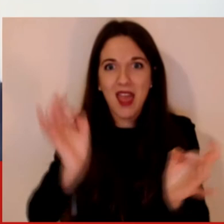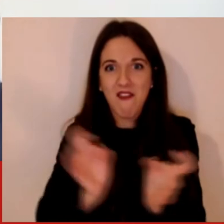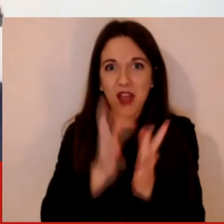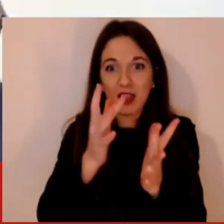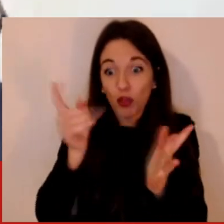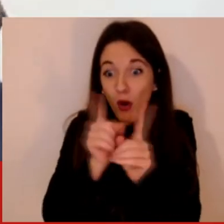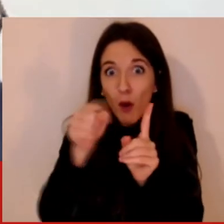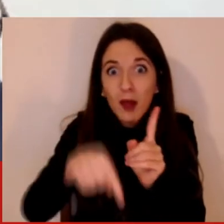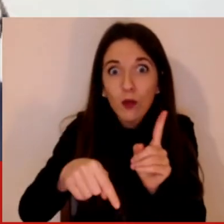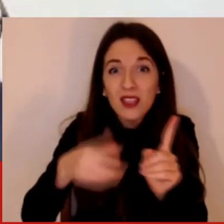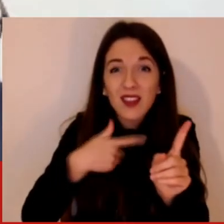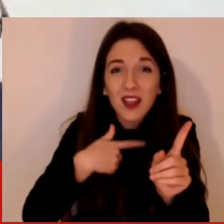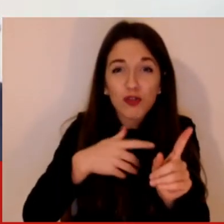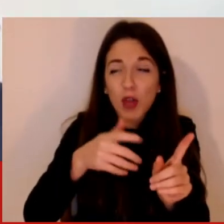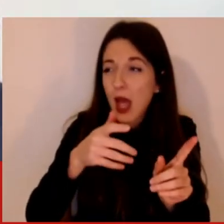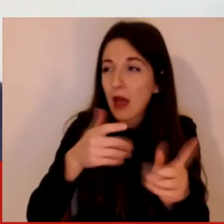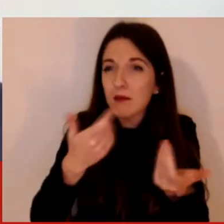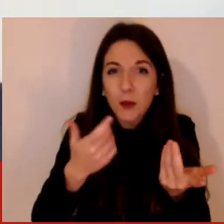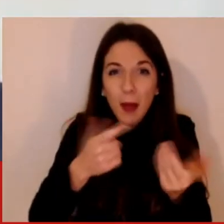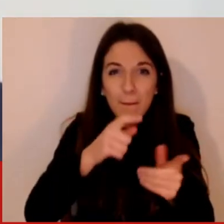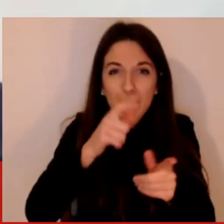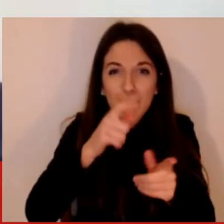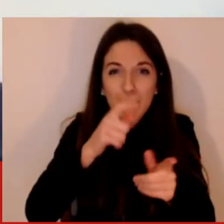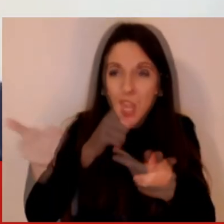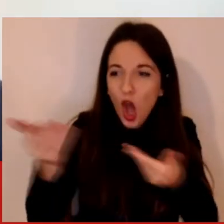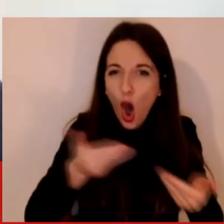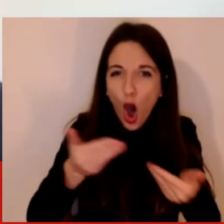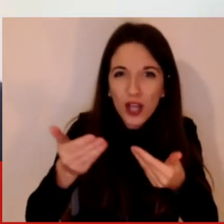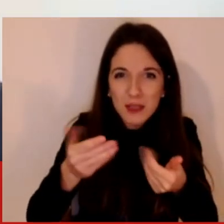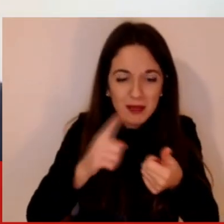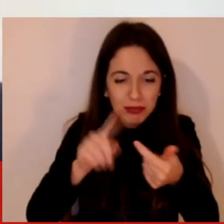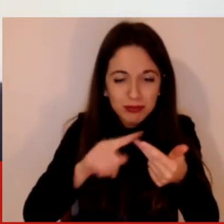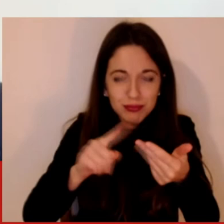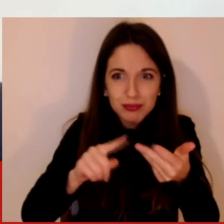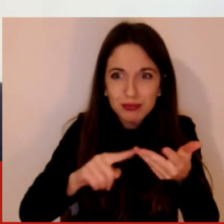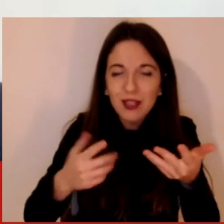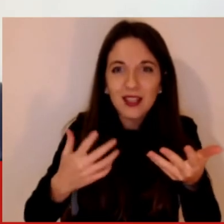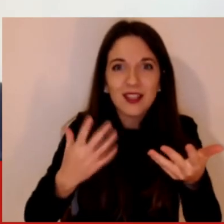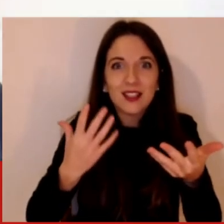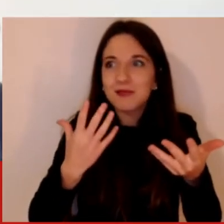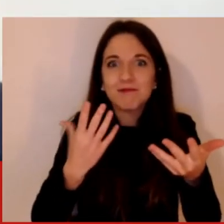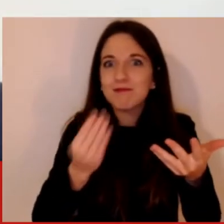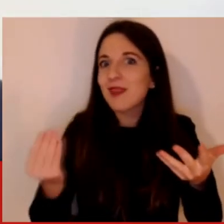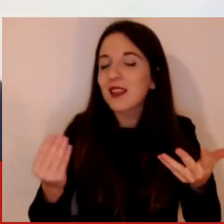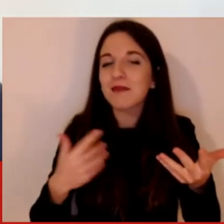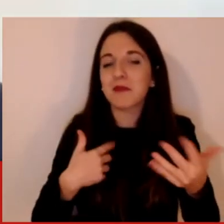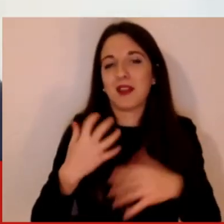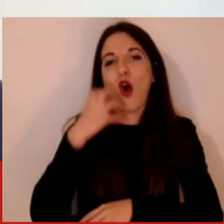speaker nei giorni anche nei giorni futuri, impressionante, quindi sono realmente onorato.